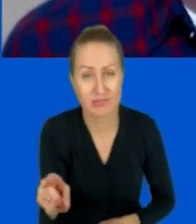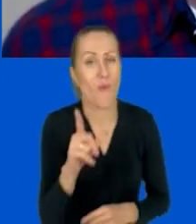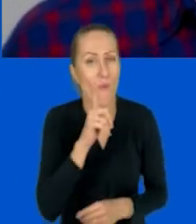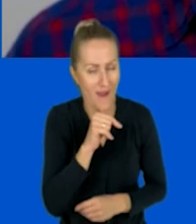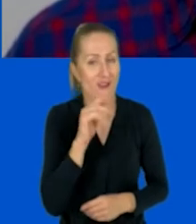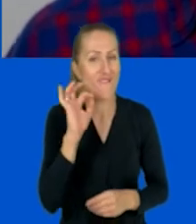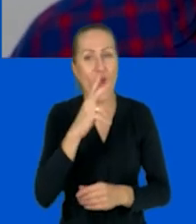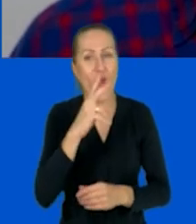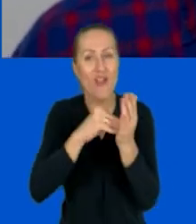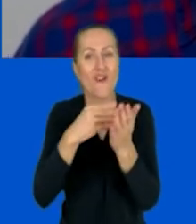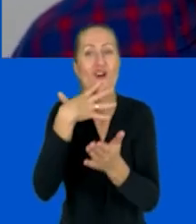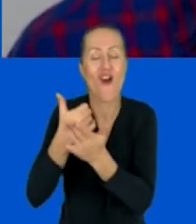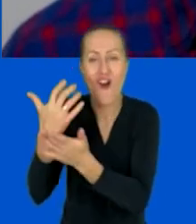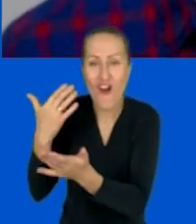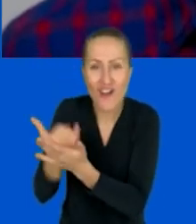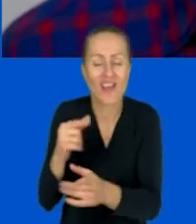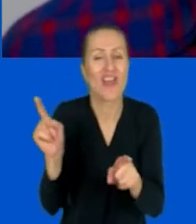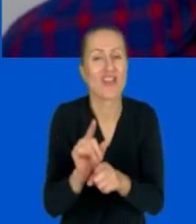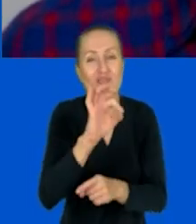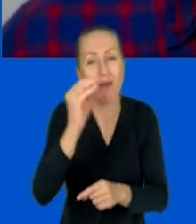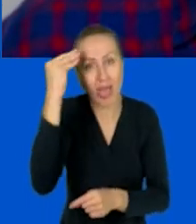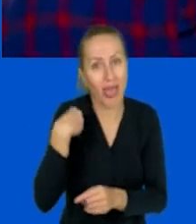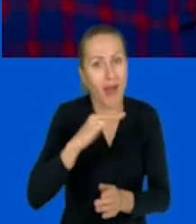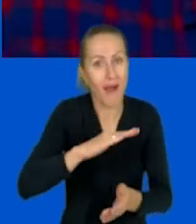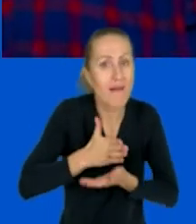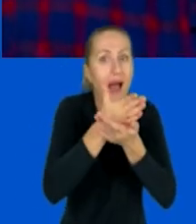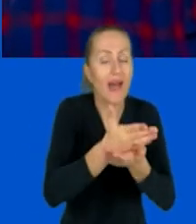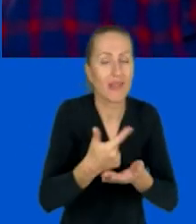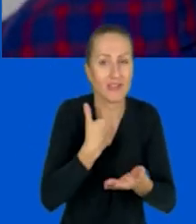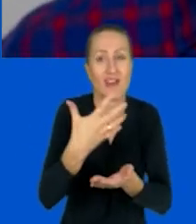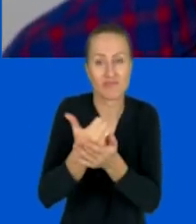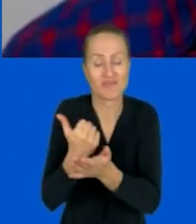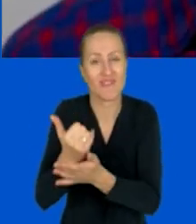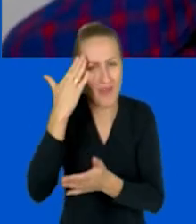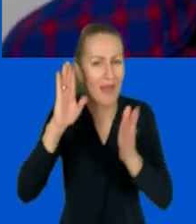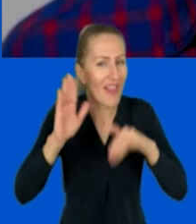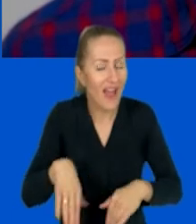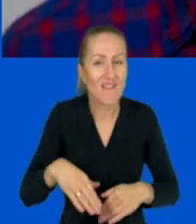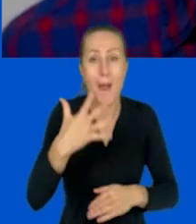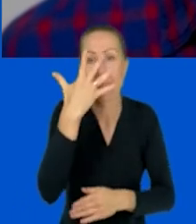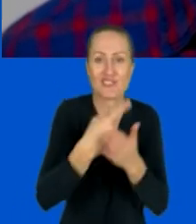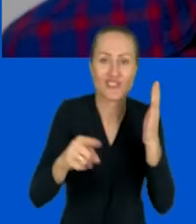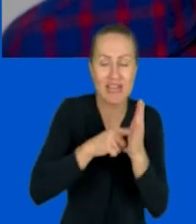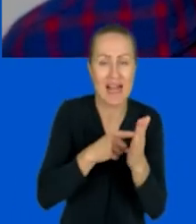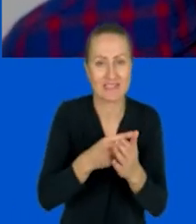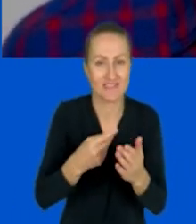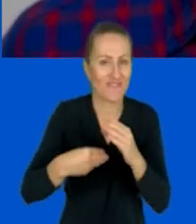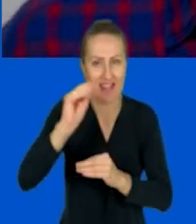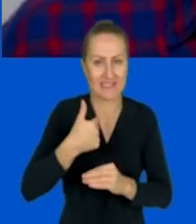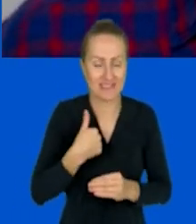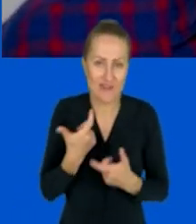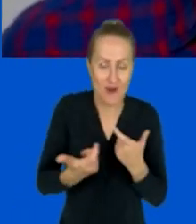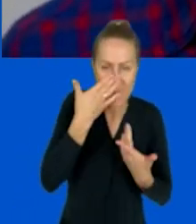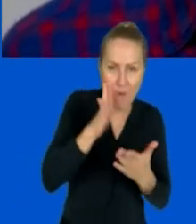korzystając z swoich doświadczeń, swoich rad, można i pięć razy zduplikować siebie i